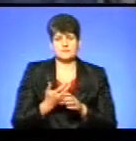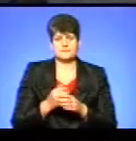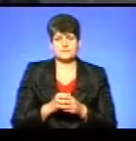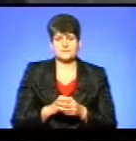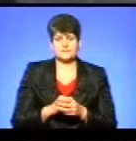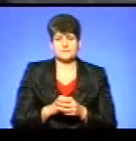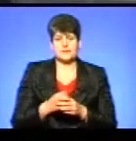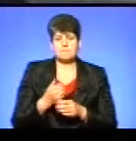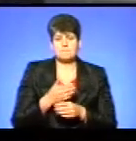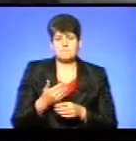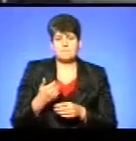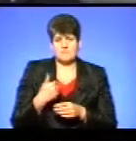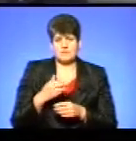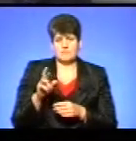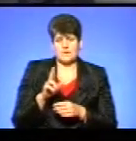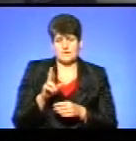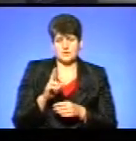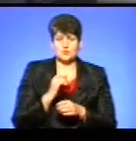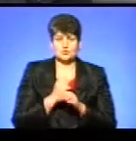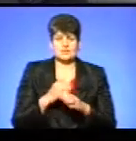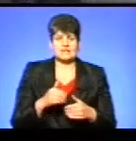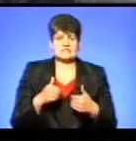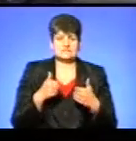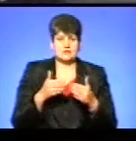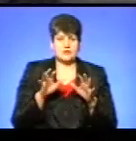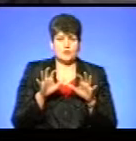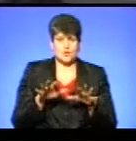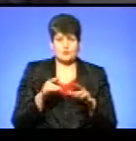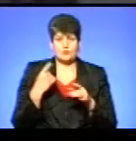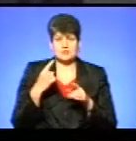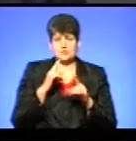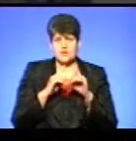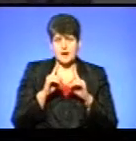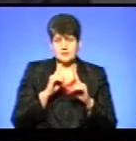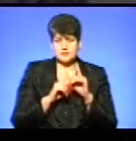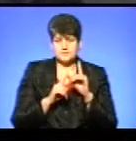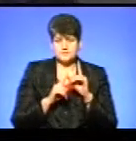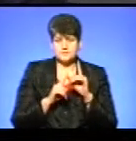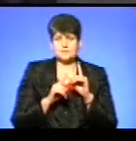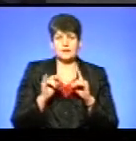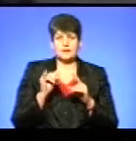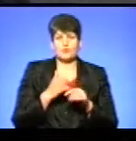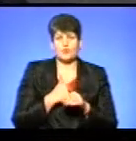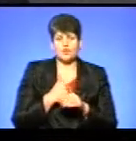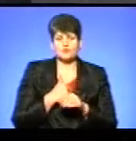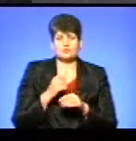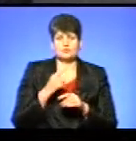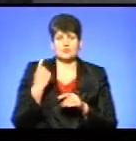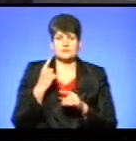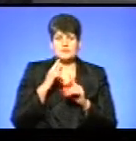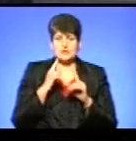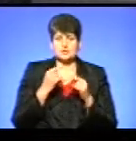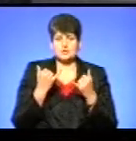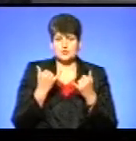Ми в п'ятницю зробили звернення на голову обласної ради і хочемо, щоб обласна рада